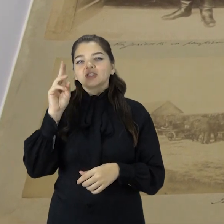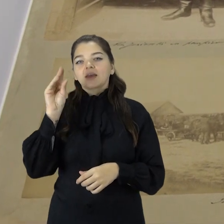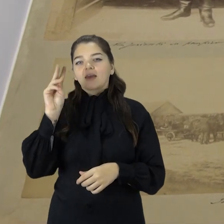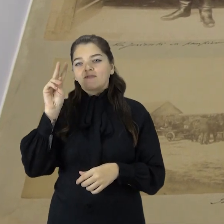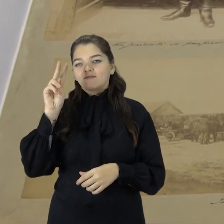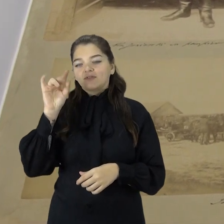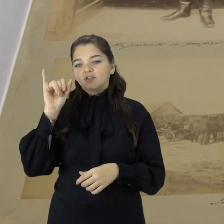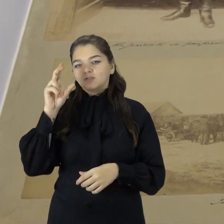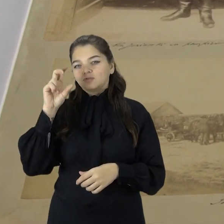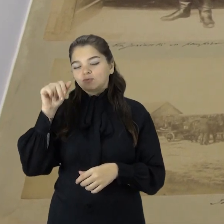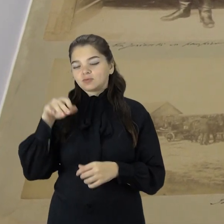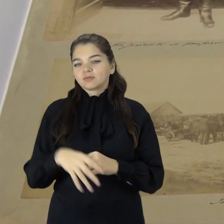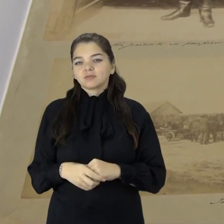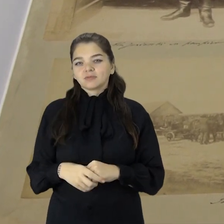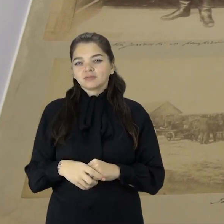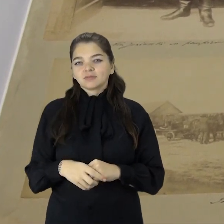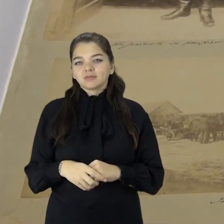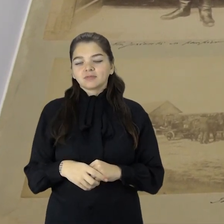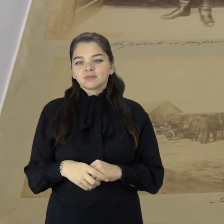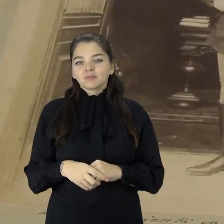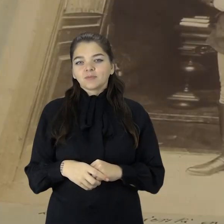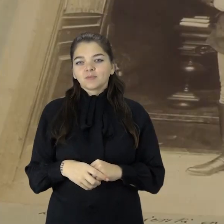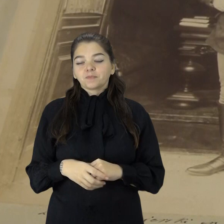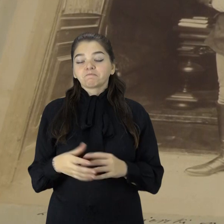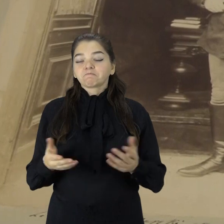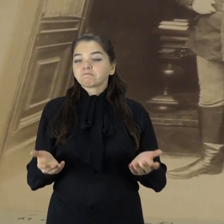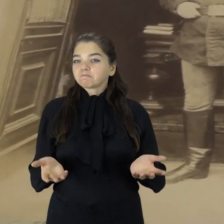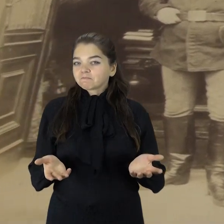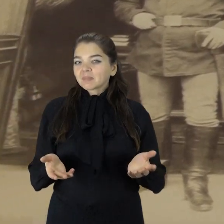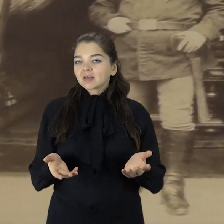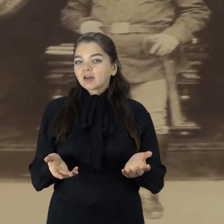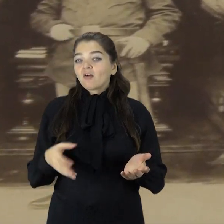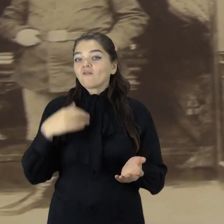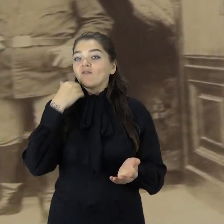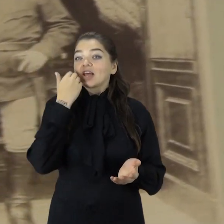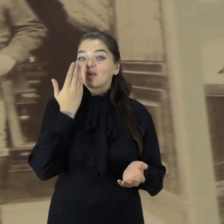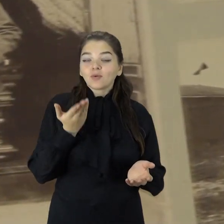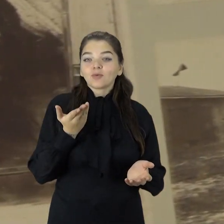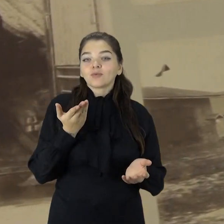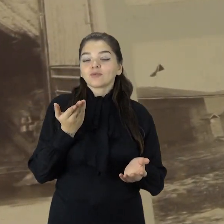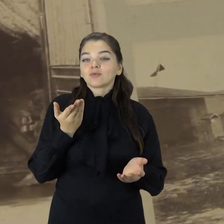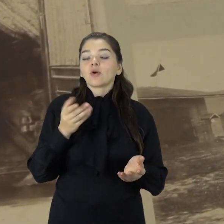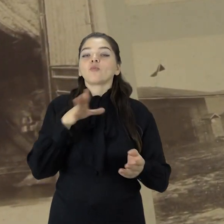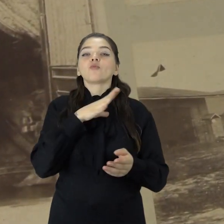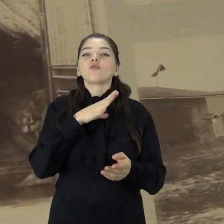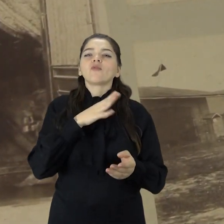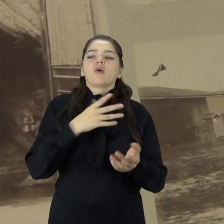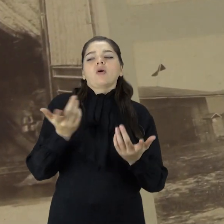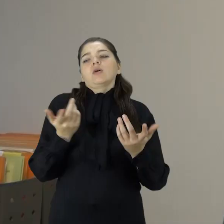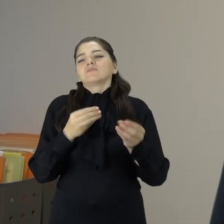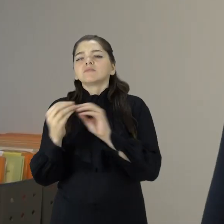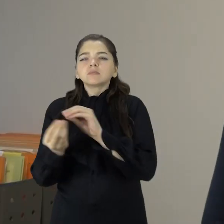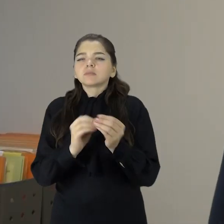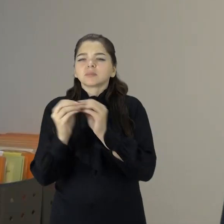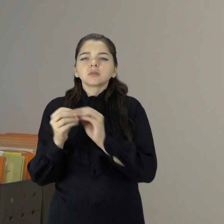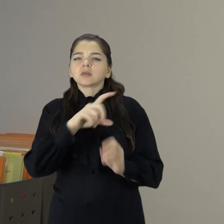po to jau vyko ilgos